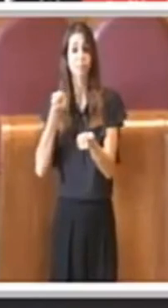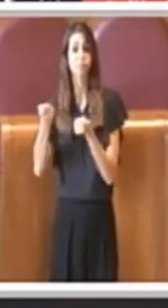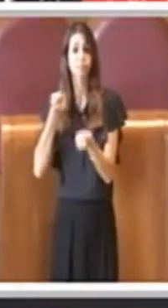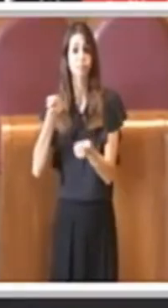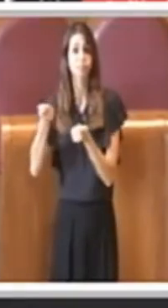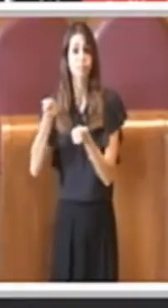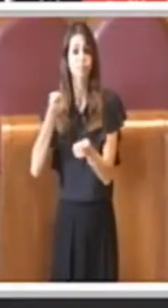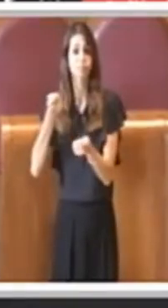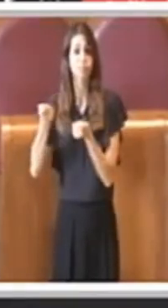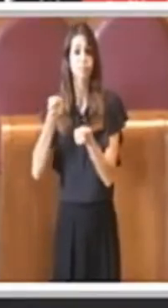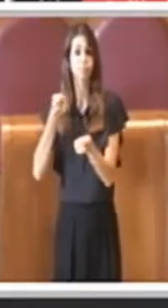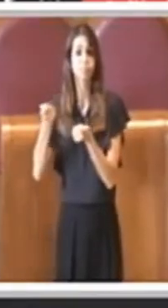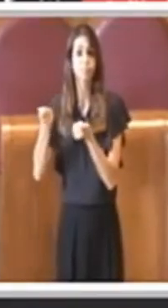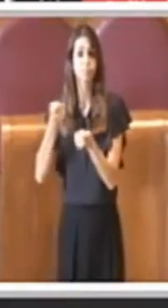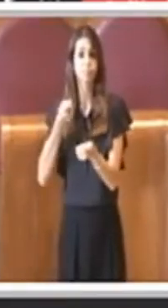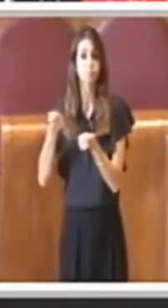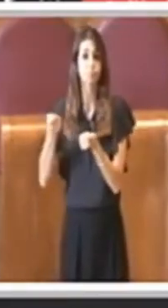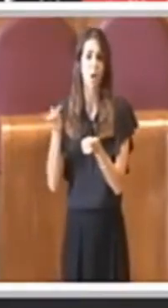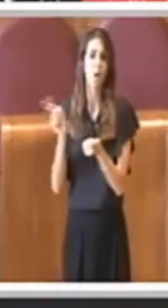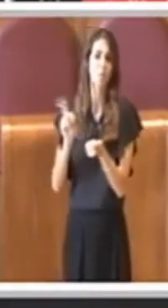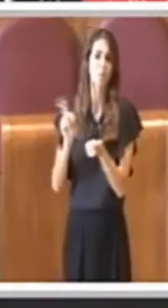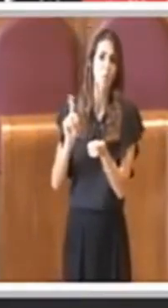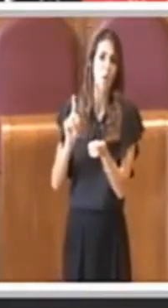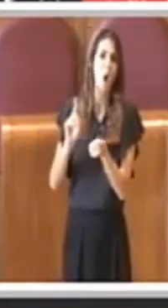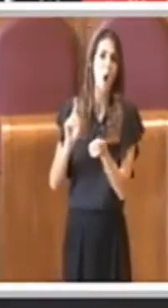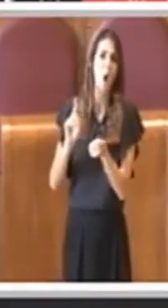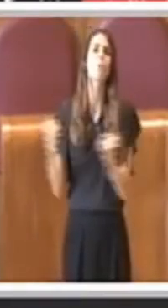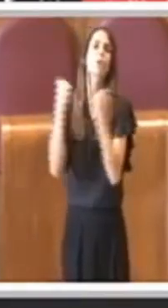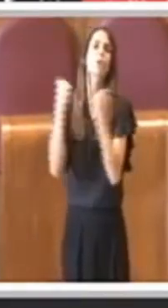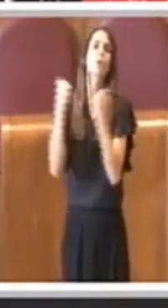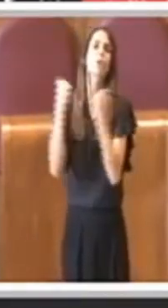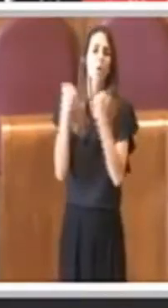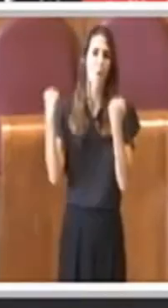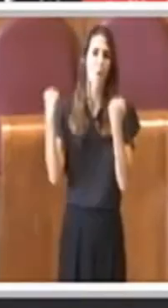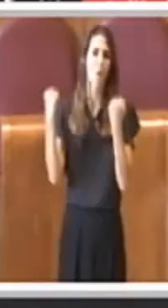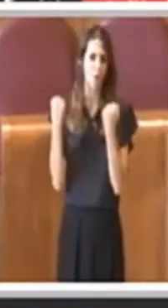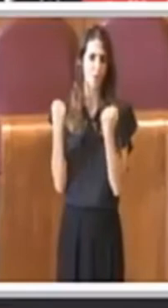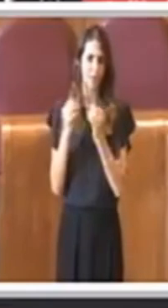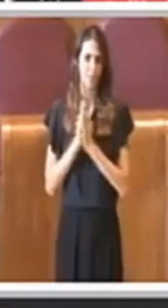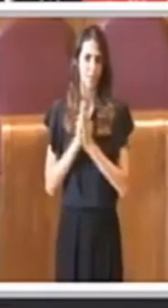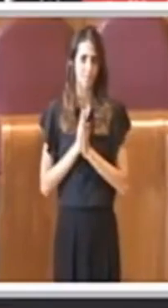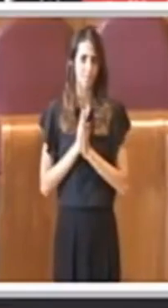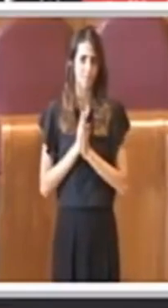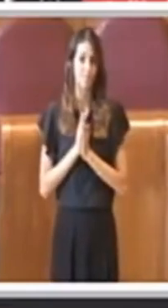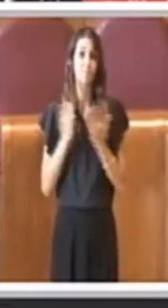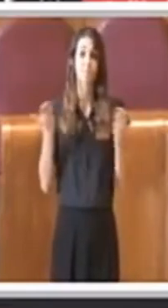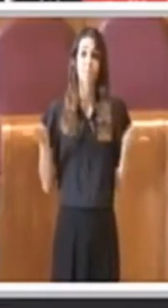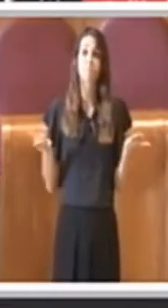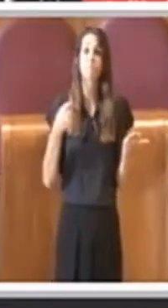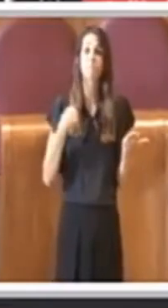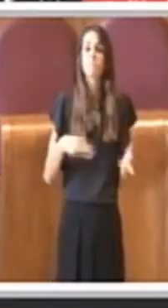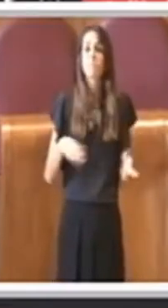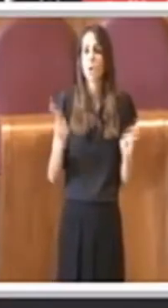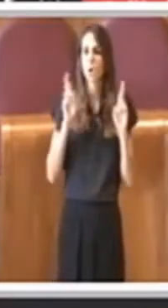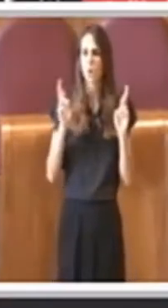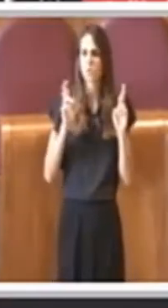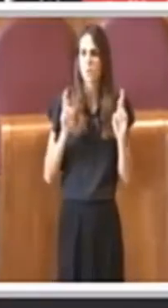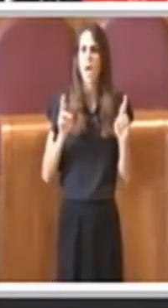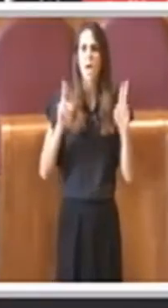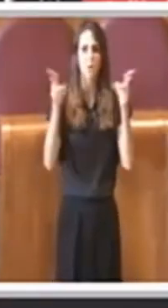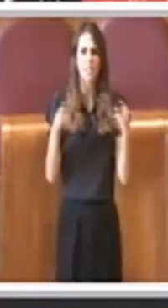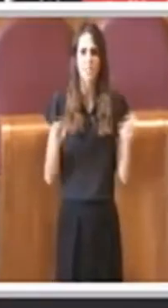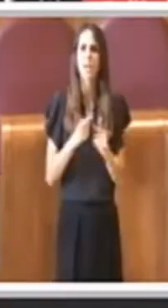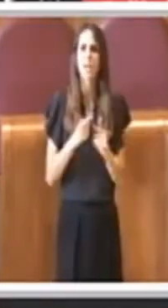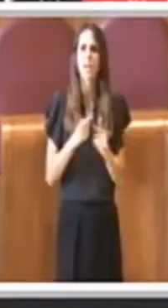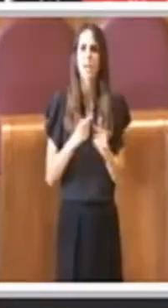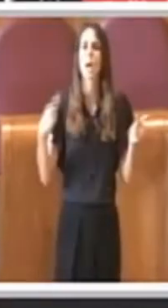attori istituzionali, ma appunto di promozione. E nulla vieta, e anzi è auspicabile, che il Presidente dell'Assemblea